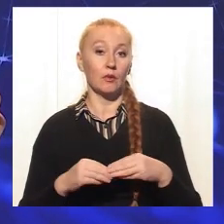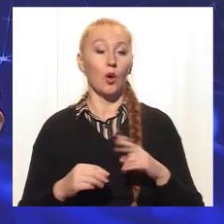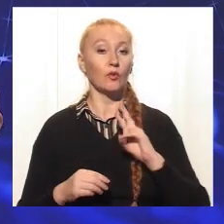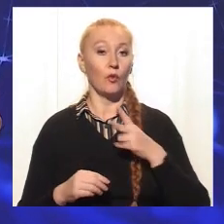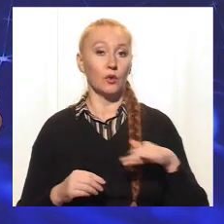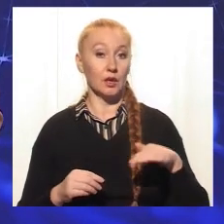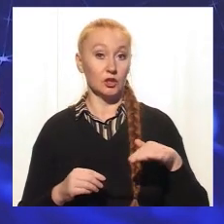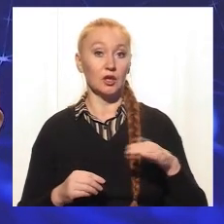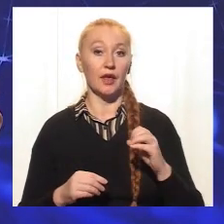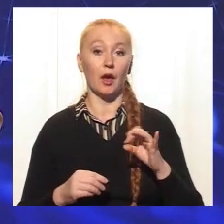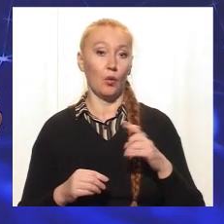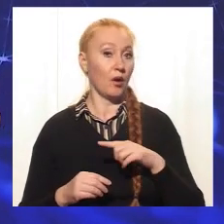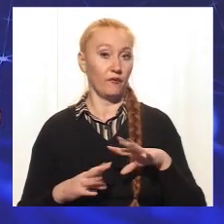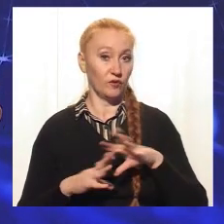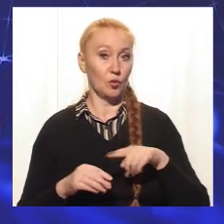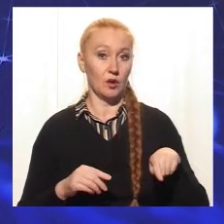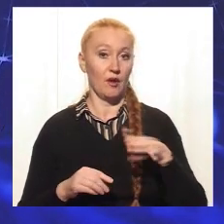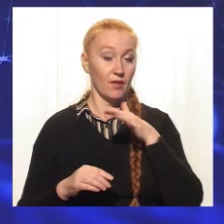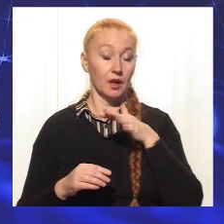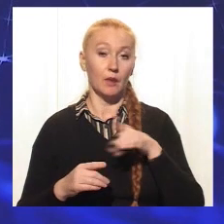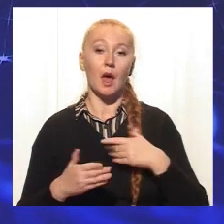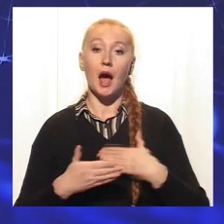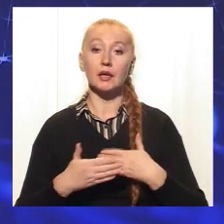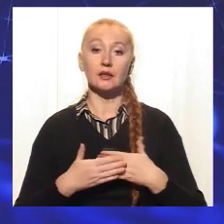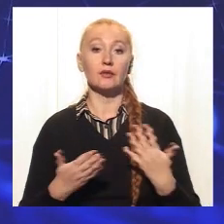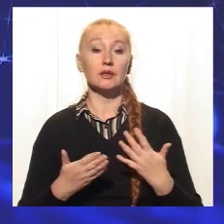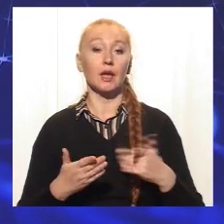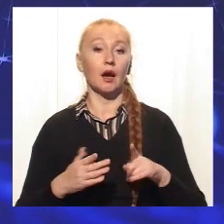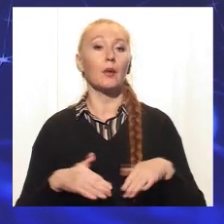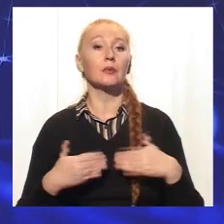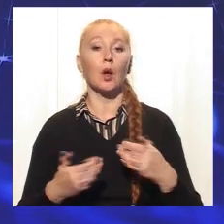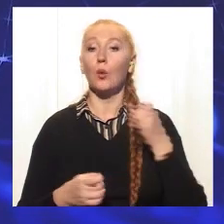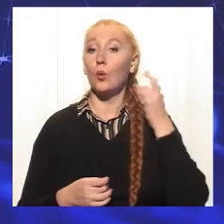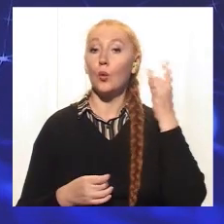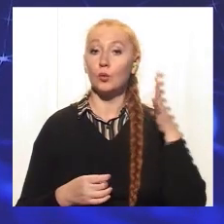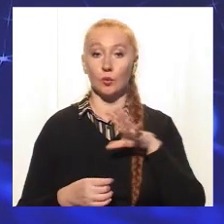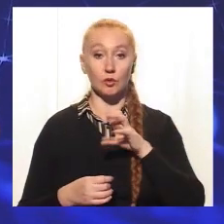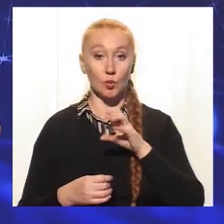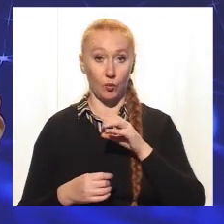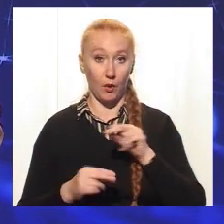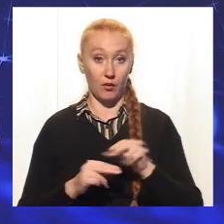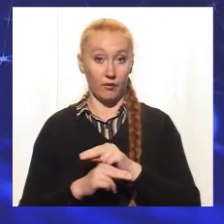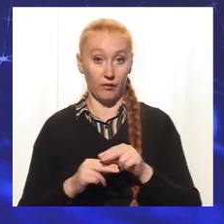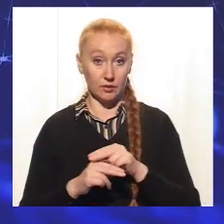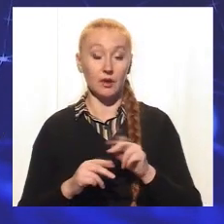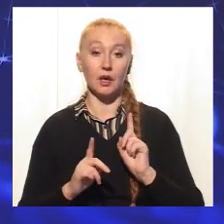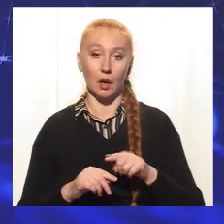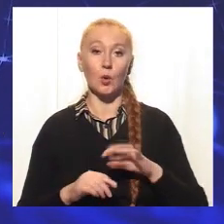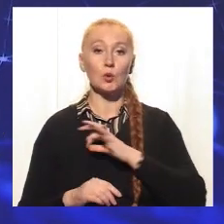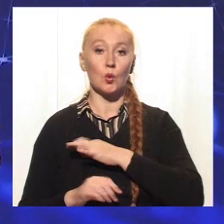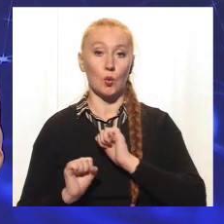дворічного Єгора увесь цей час, активістки, яка пропагує культуру собаківництва, а також